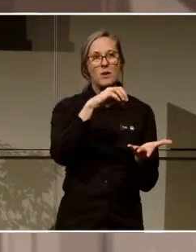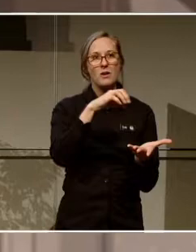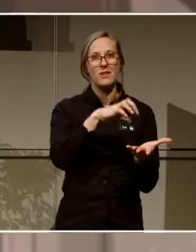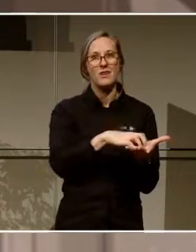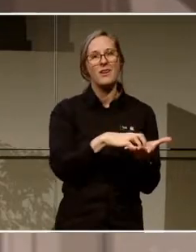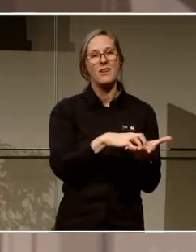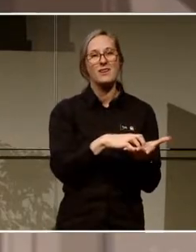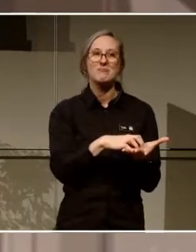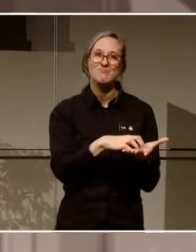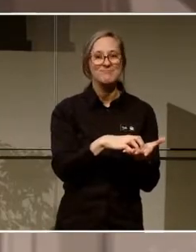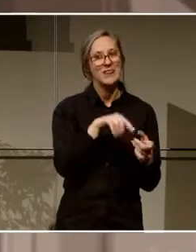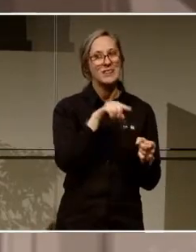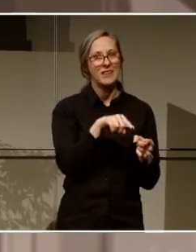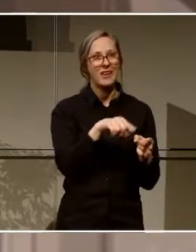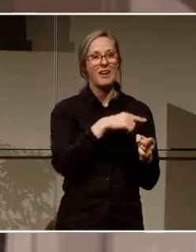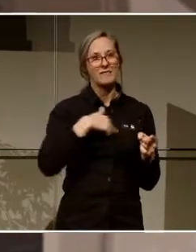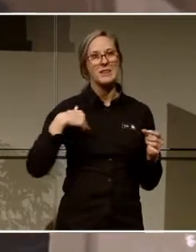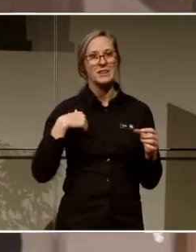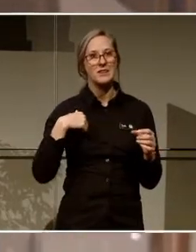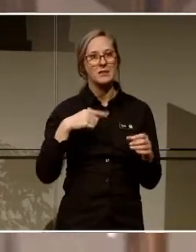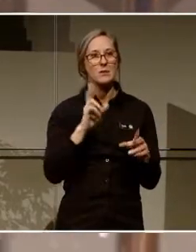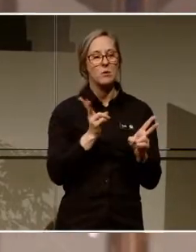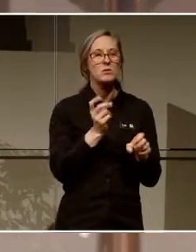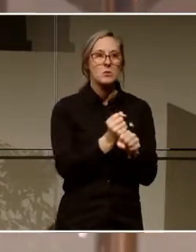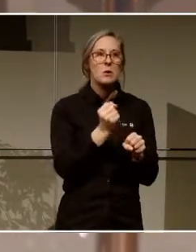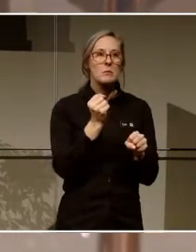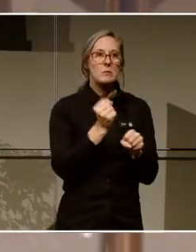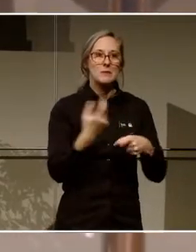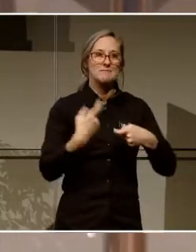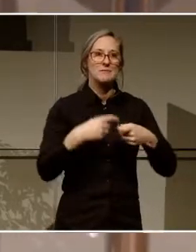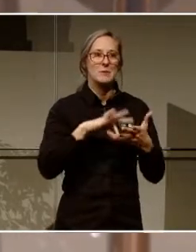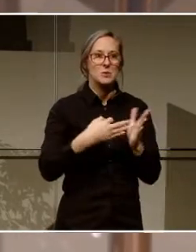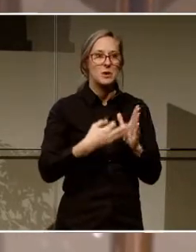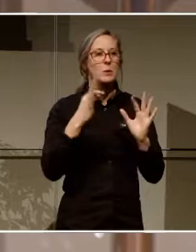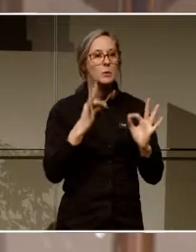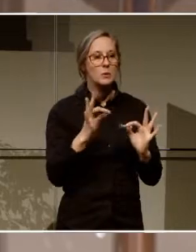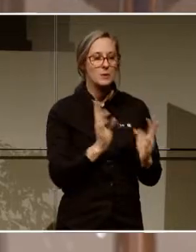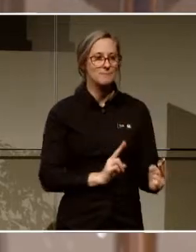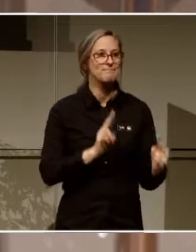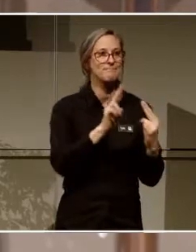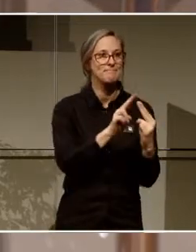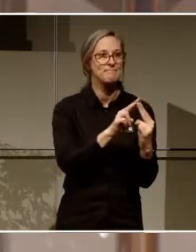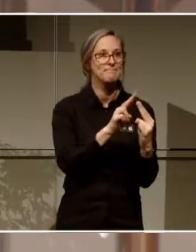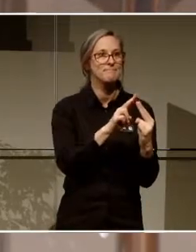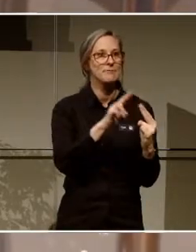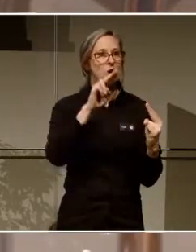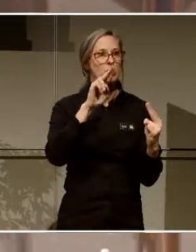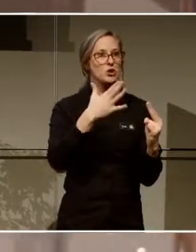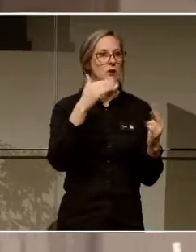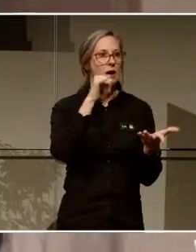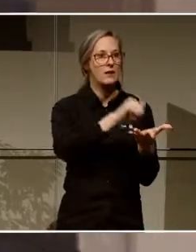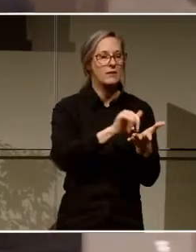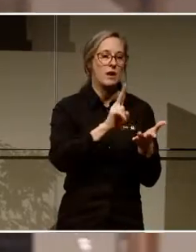någonting vi arbetar med i projektet. Hur man når nyanlända eller personer som inte har